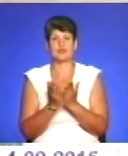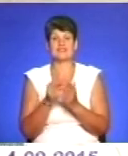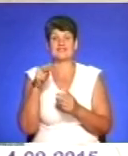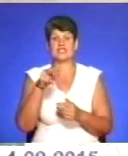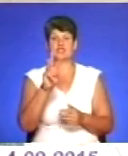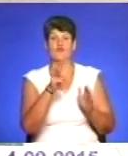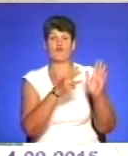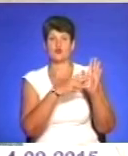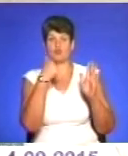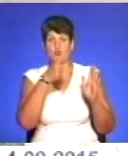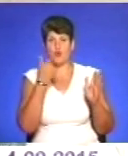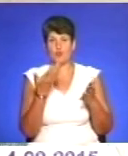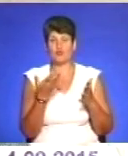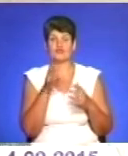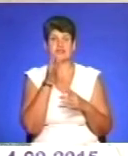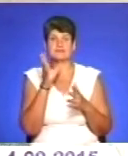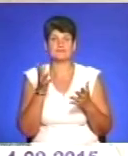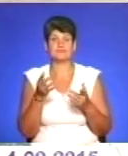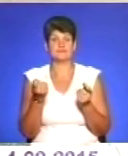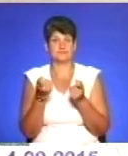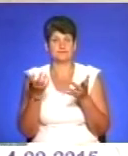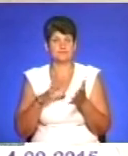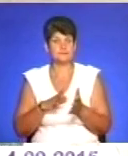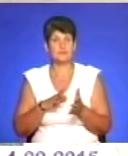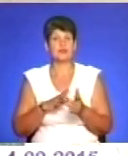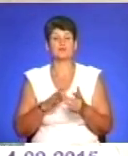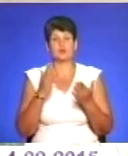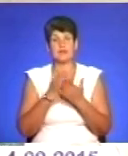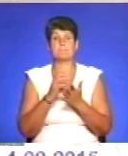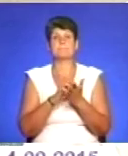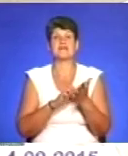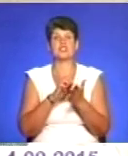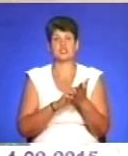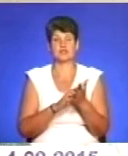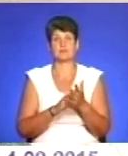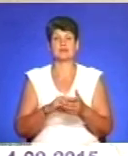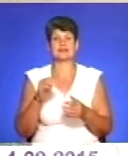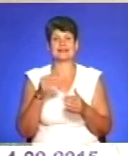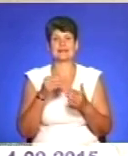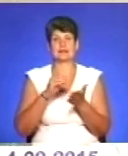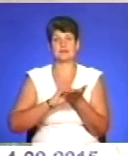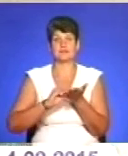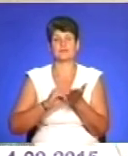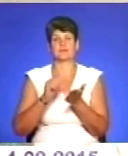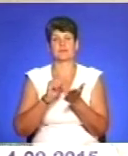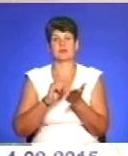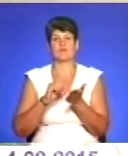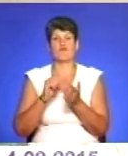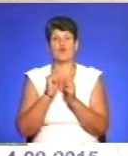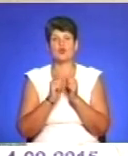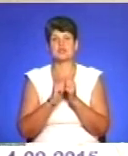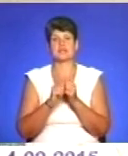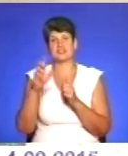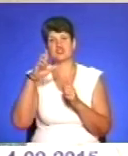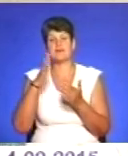року, очевидно, в часі не виклався. І, знову ж таки, є об'єктивні причини, тому що тираж кожної друкованої продукції в кожній країні